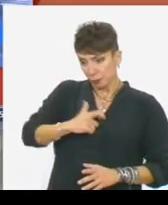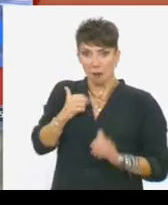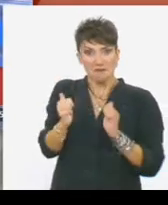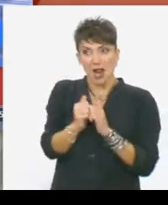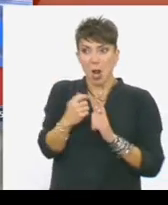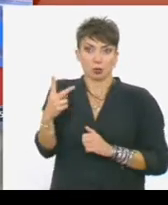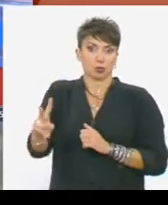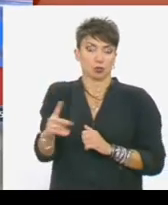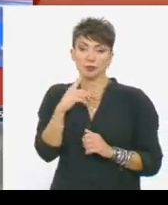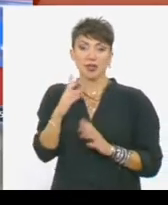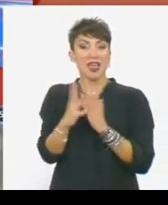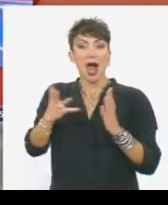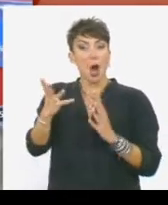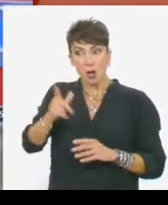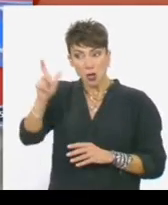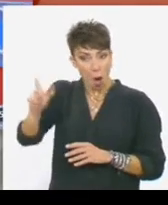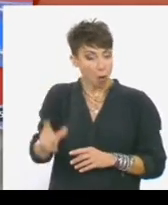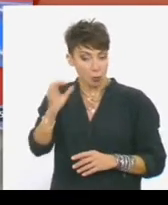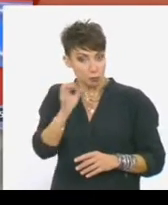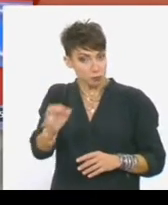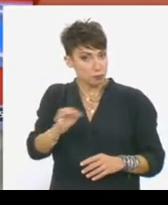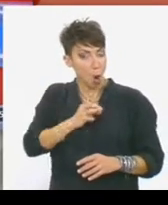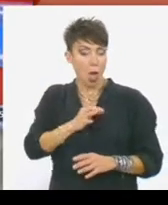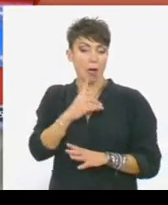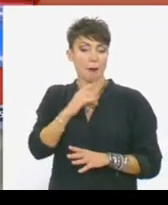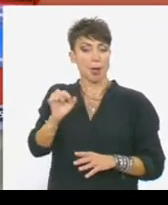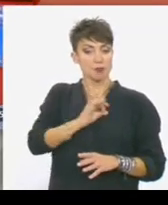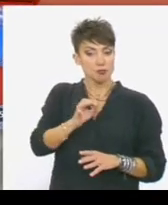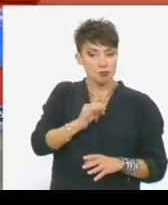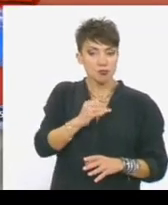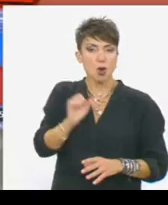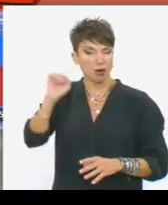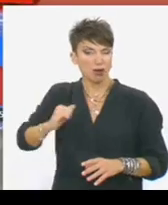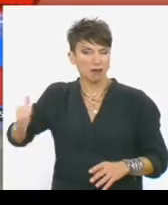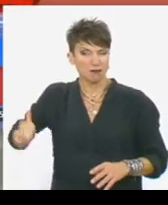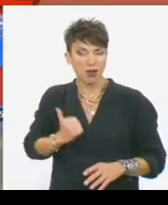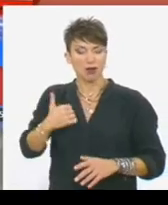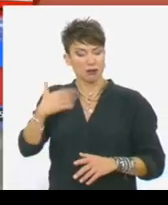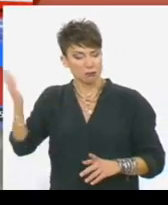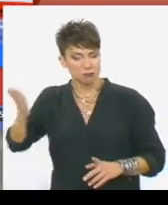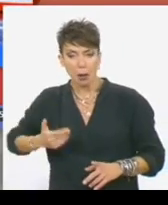Ο 19χρονος του είχε πει στο παρελθόν τηλεφωνικά πως ήταν θύμα παρενόχλησης και σεξουαλικής κακοποίησης,